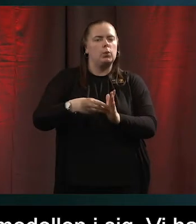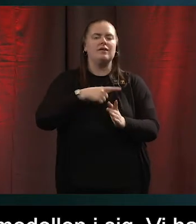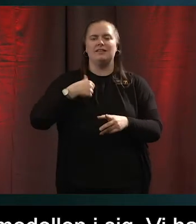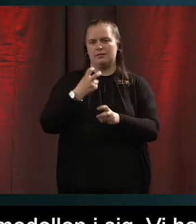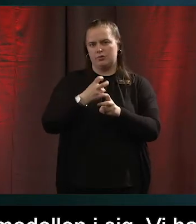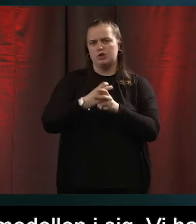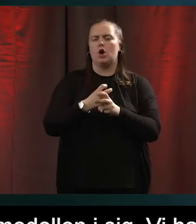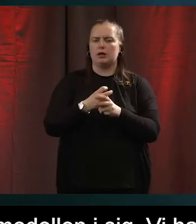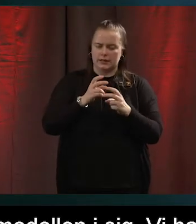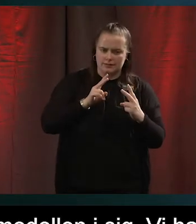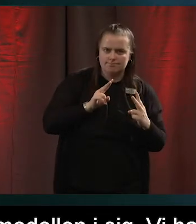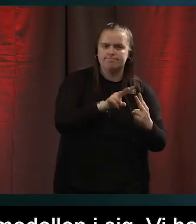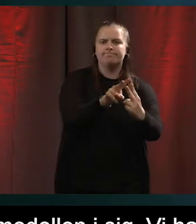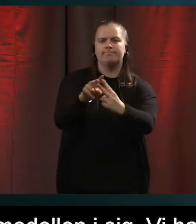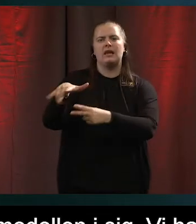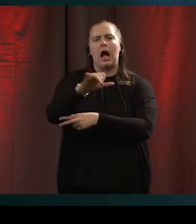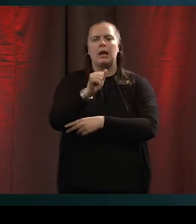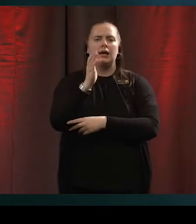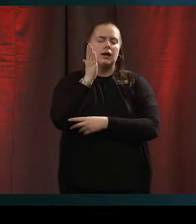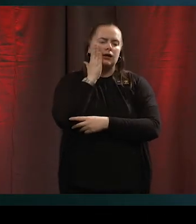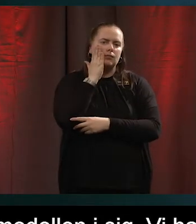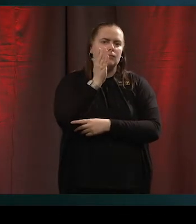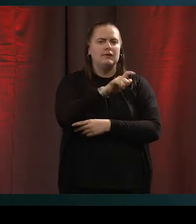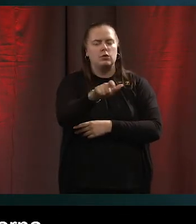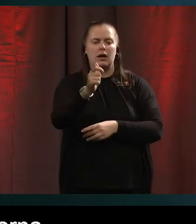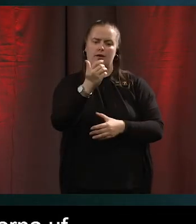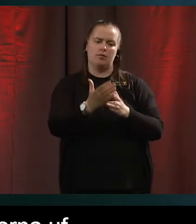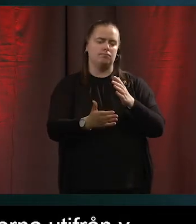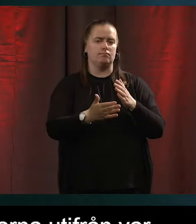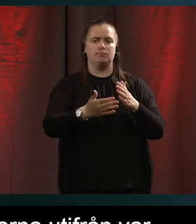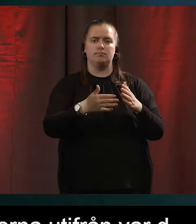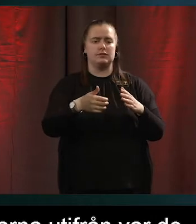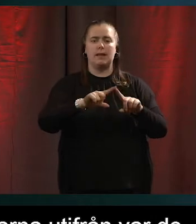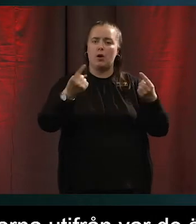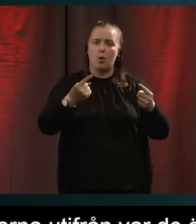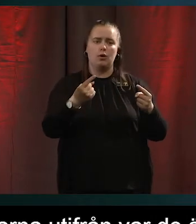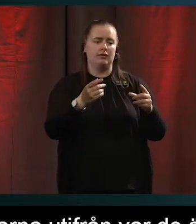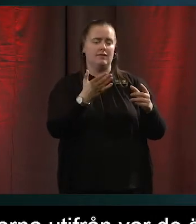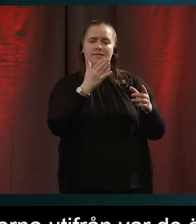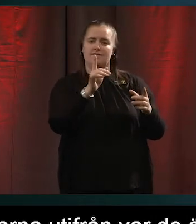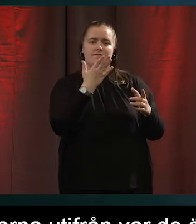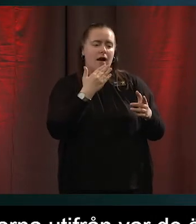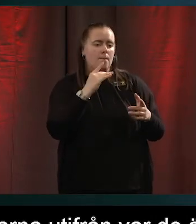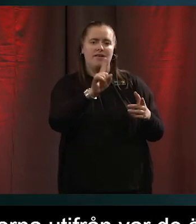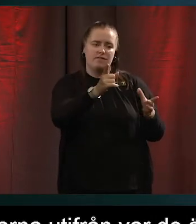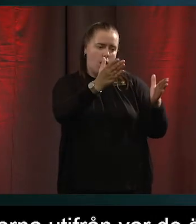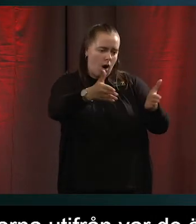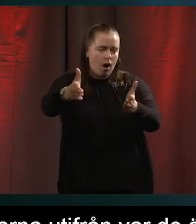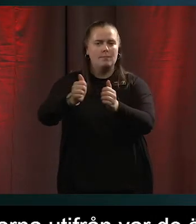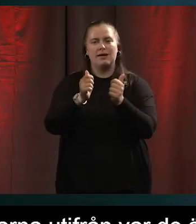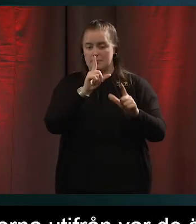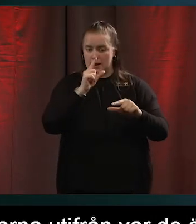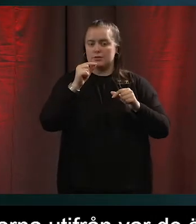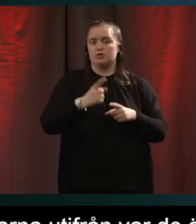invånare utifrån där de är. Och det är lite det vi pratar om med det här med breda satsningar också. Det märks väldigt tydligt på våra mötesplatser. De